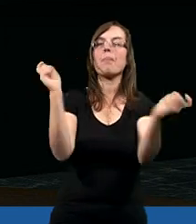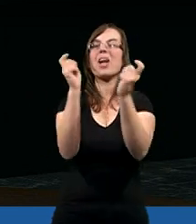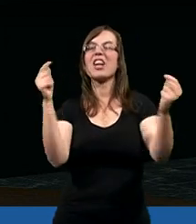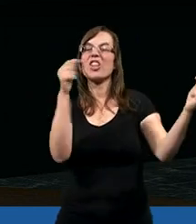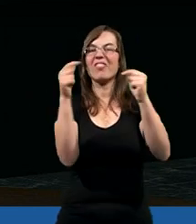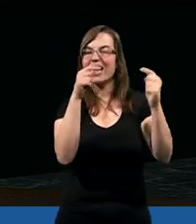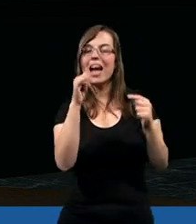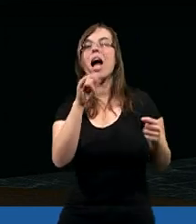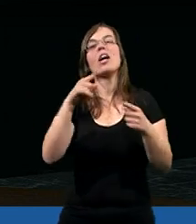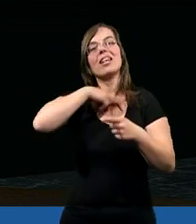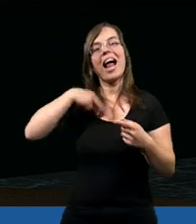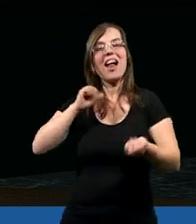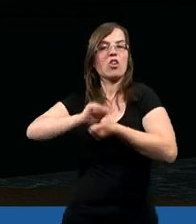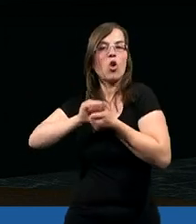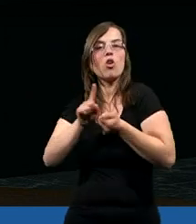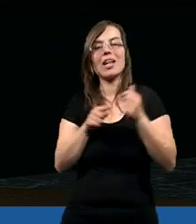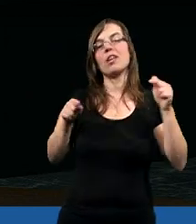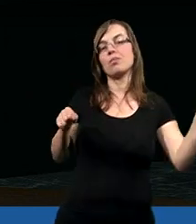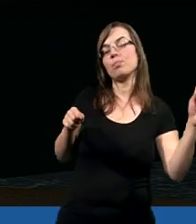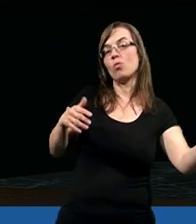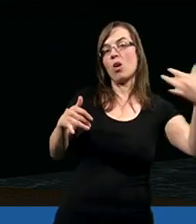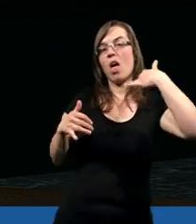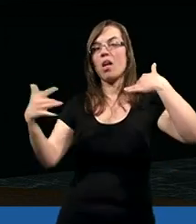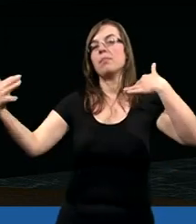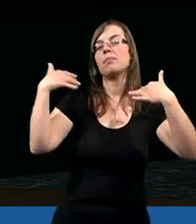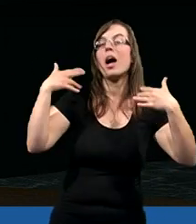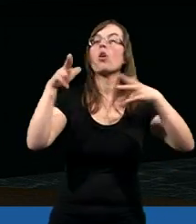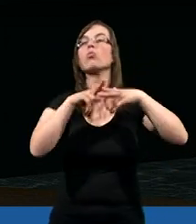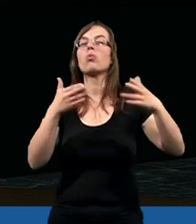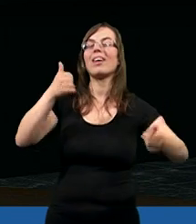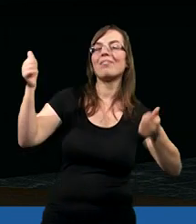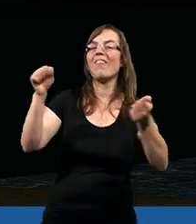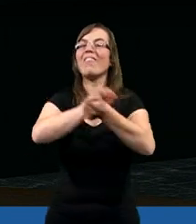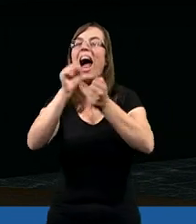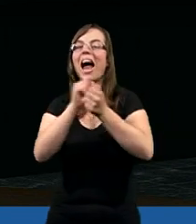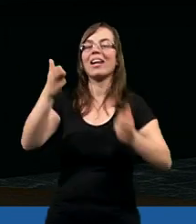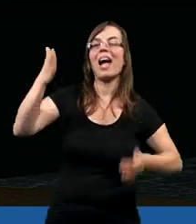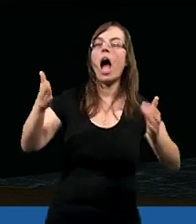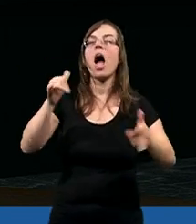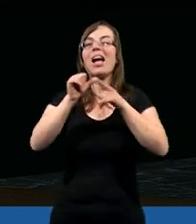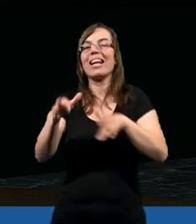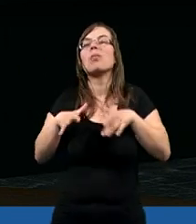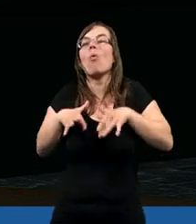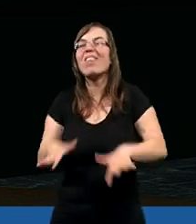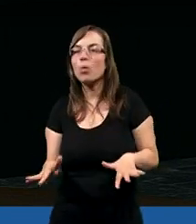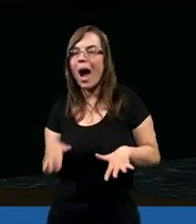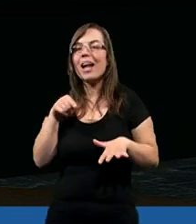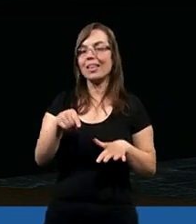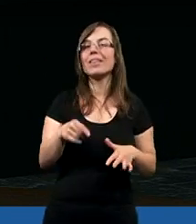przeciwnikiem szatanem i my jesteśmy w tej walce również uwikłani